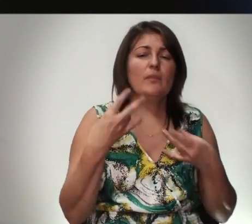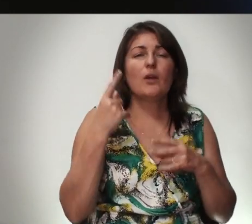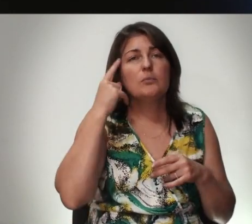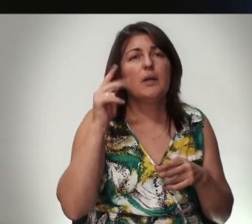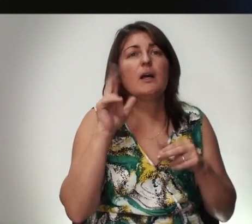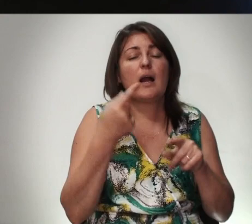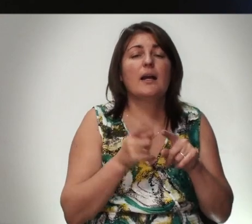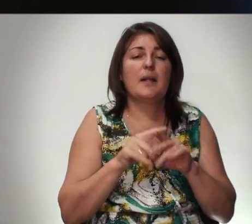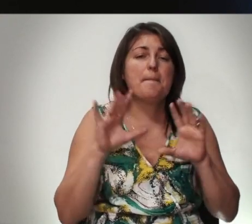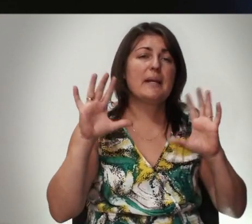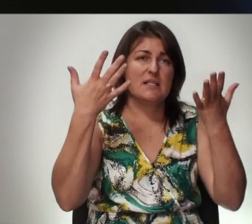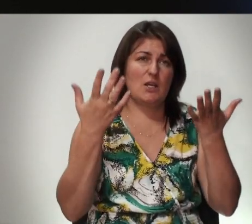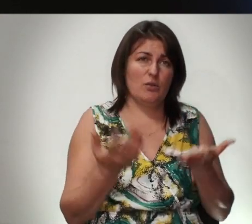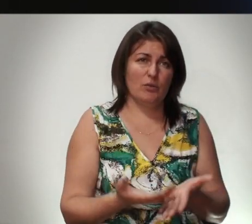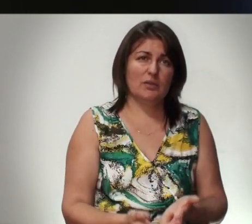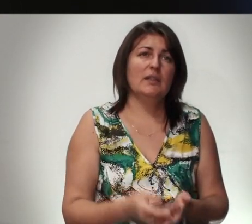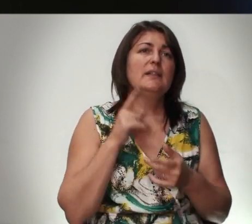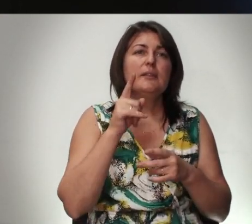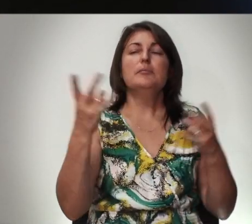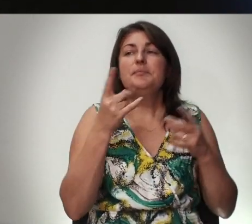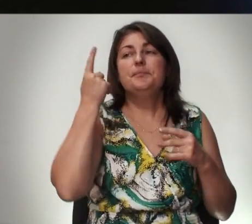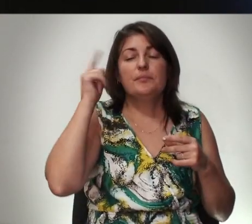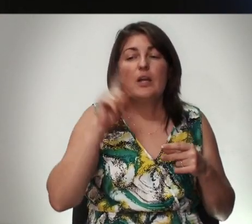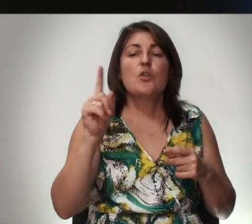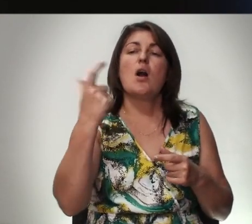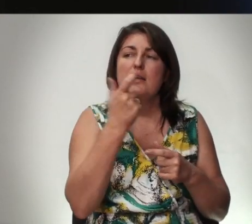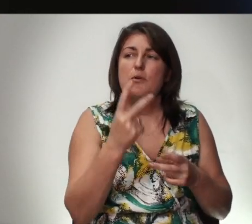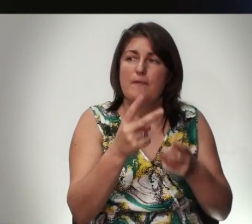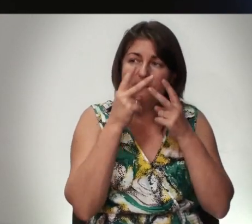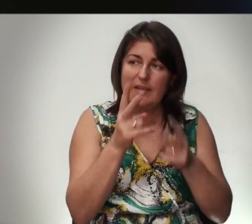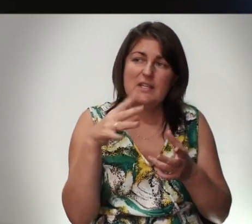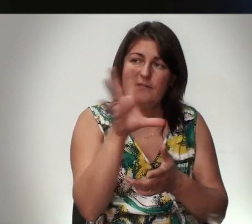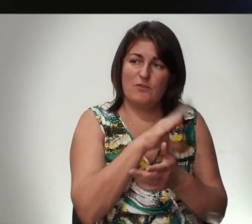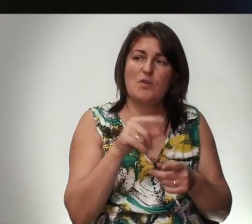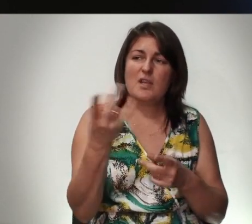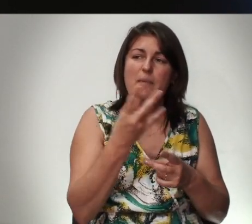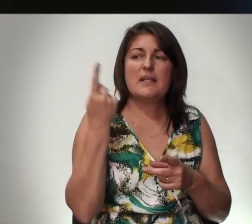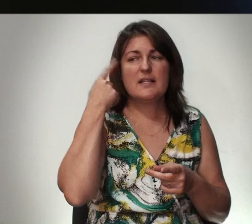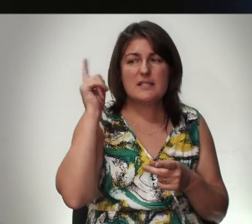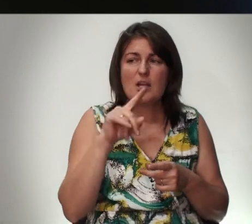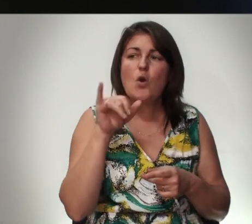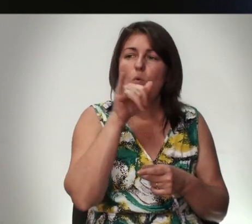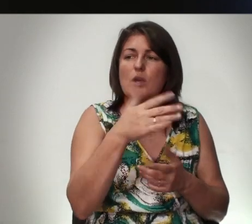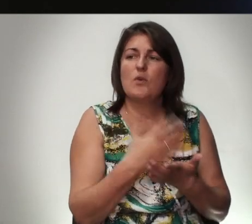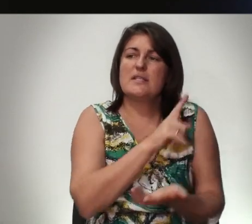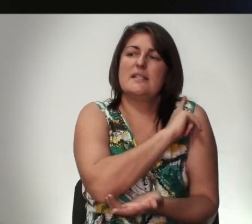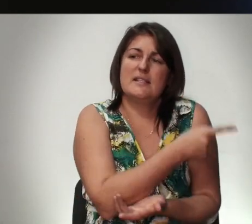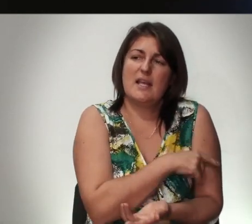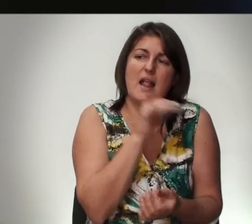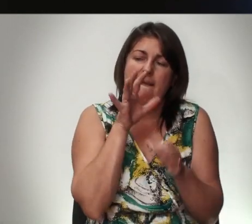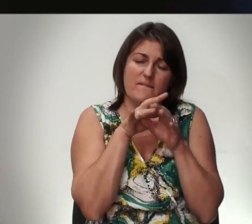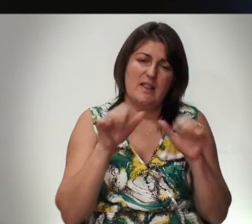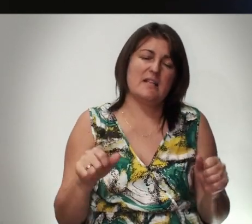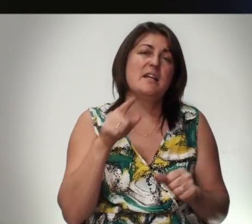думать Как это произойдет Тебе надо знать Что Господь Видит все Тебе надо знать Что у Него Есть сила и власть